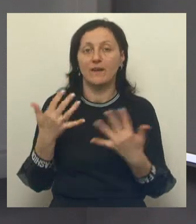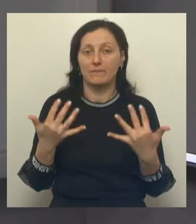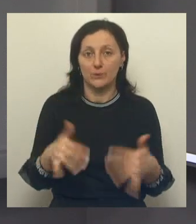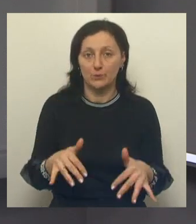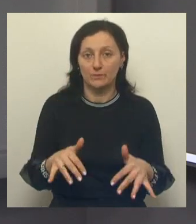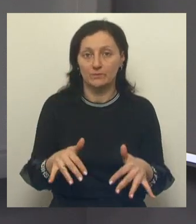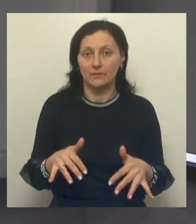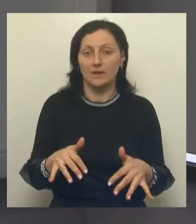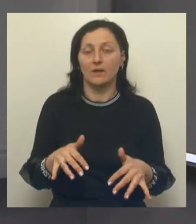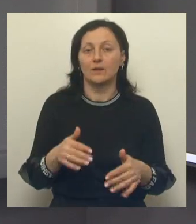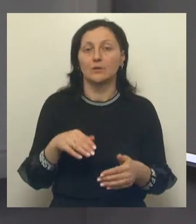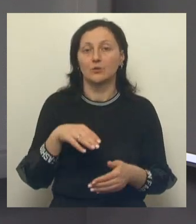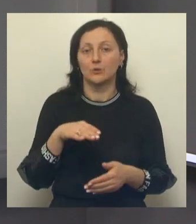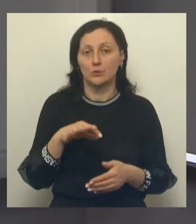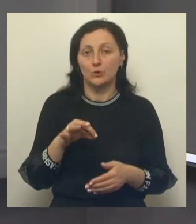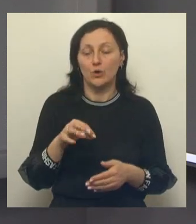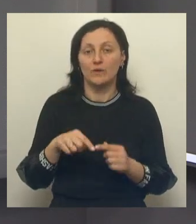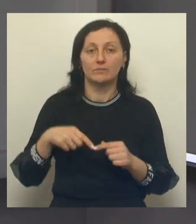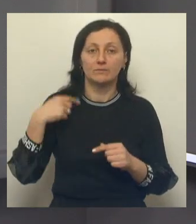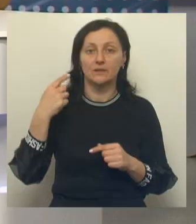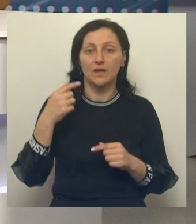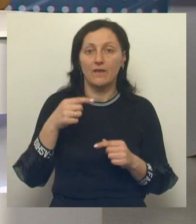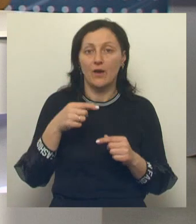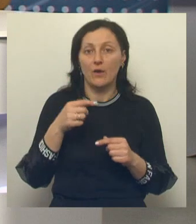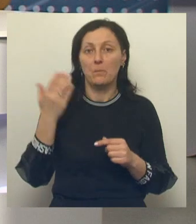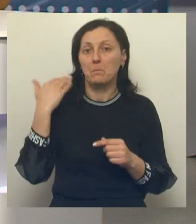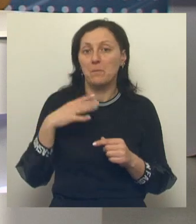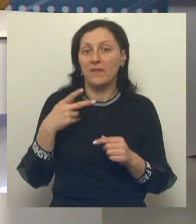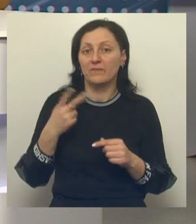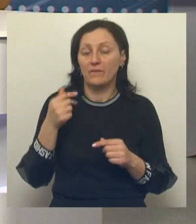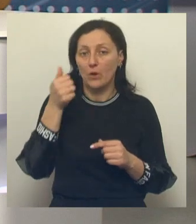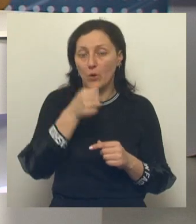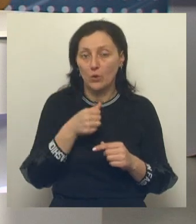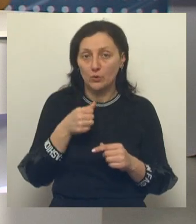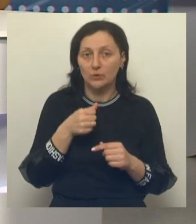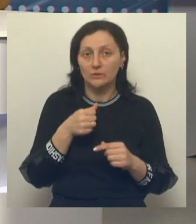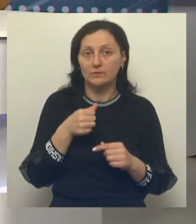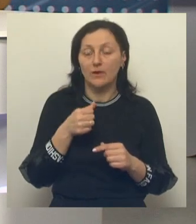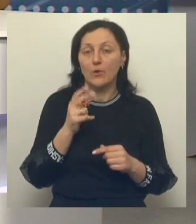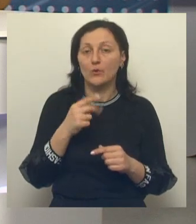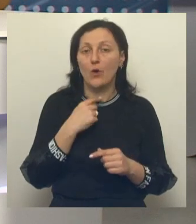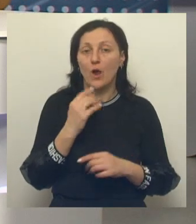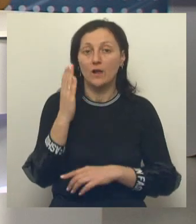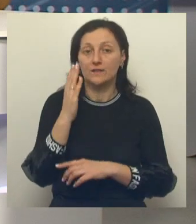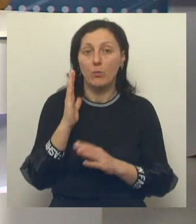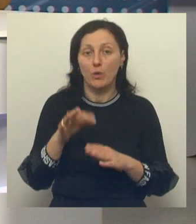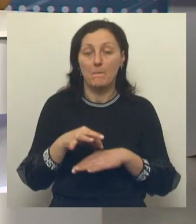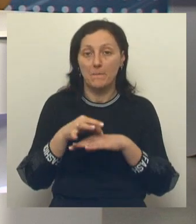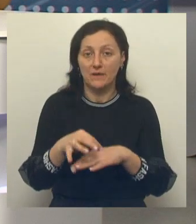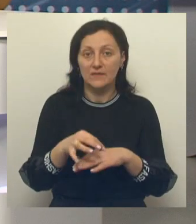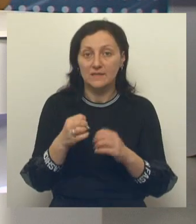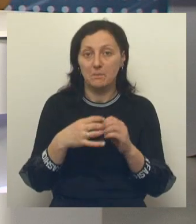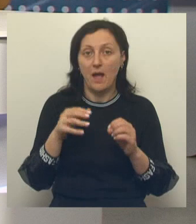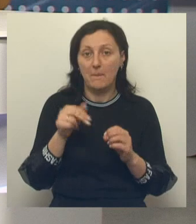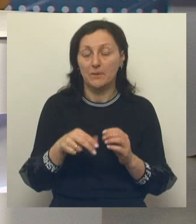нашими жителями в 22-м году. То есть данное рейтинговое голосование, которое сейчас у нас будет проводиться с 15